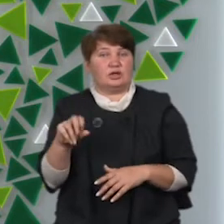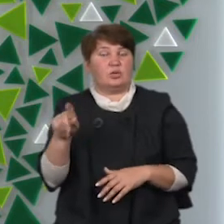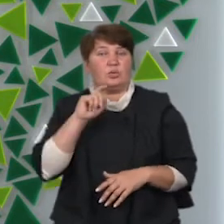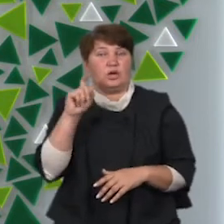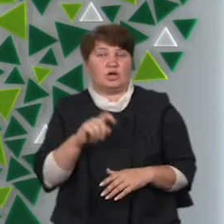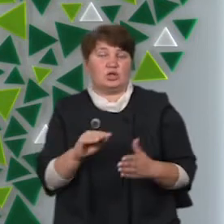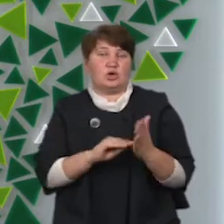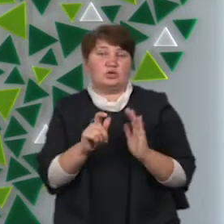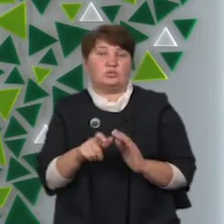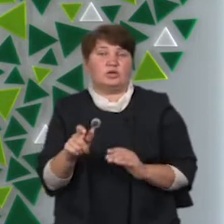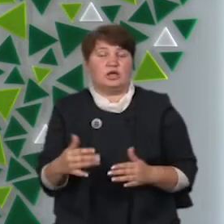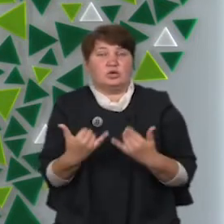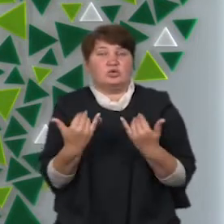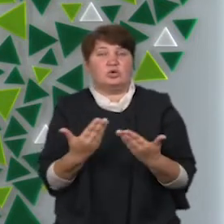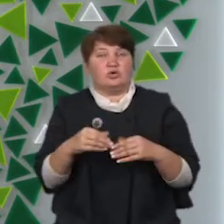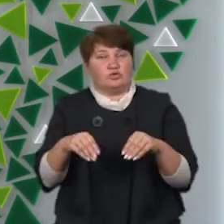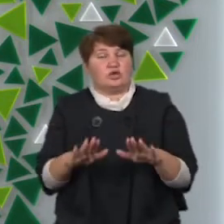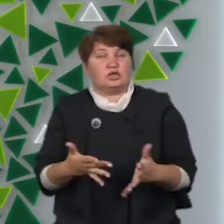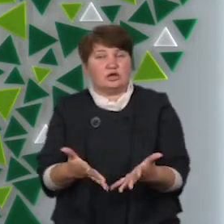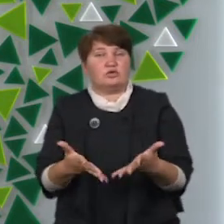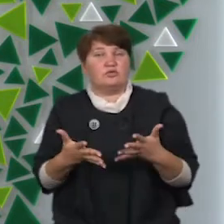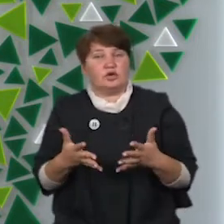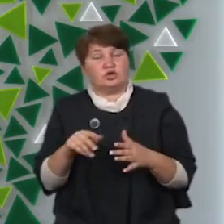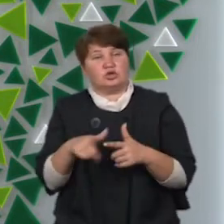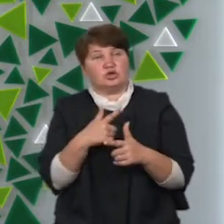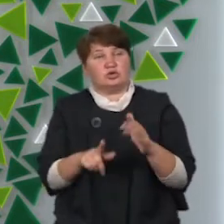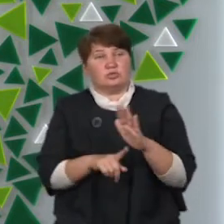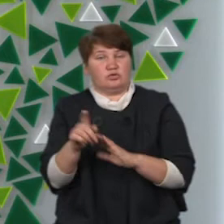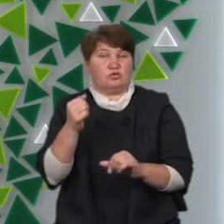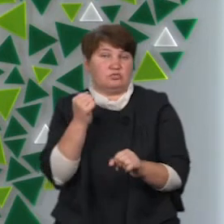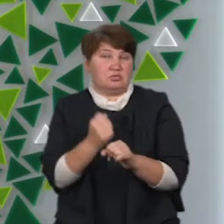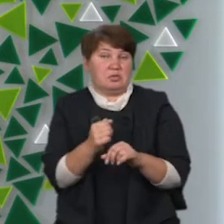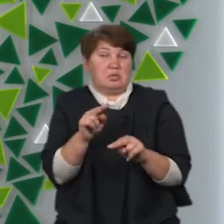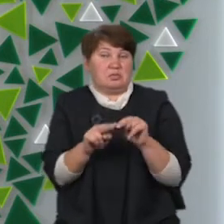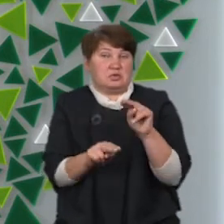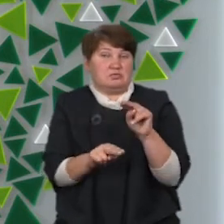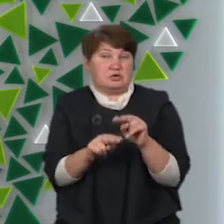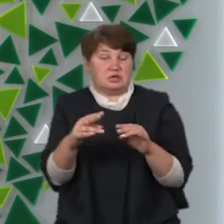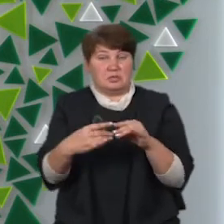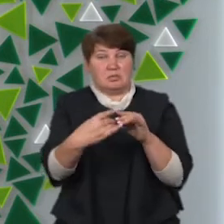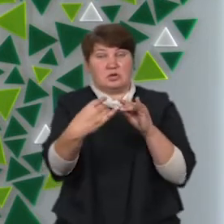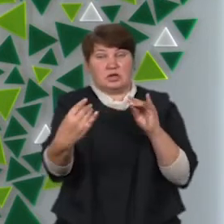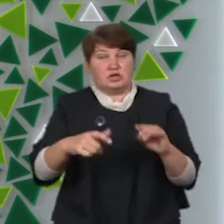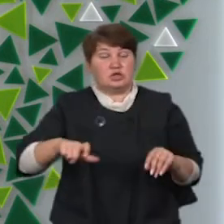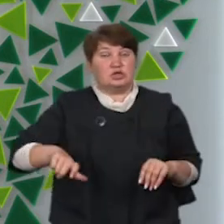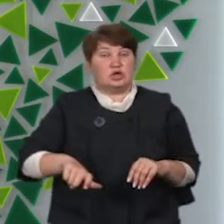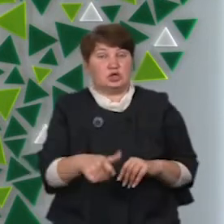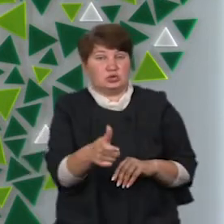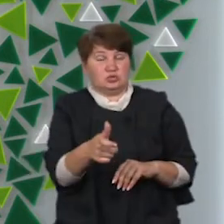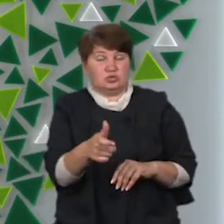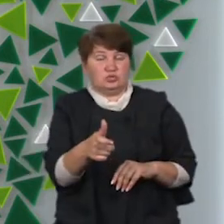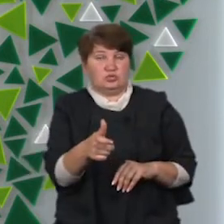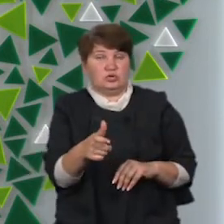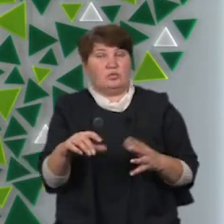Кореспонденти Суспільного сьогодні вирішили з'ясувати, чи розпочали роботи на будівництві переправи через річку Бистриця-Сулотвинська.